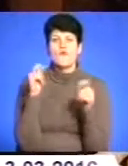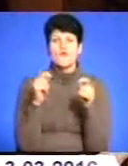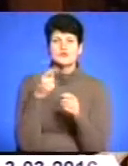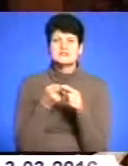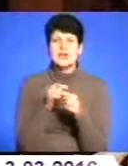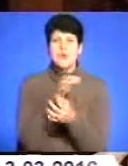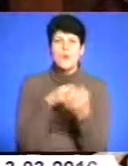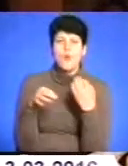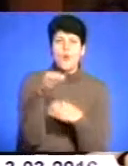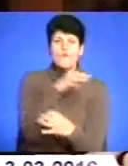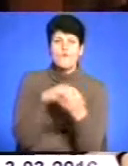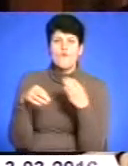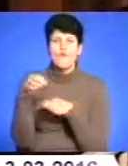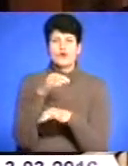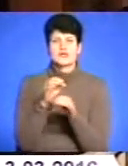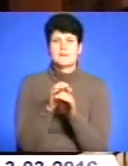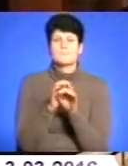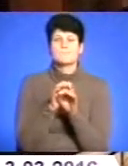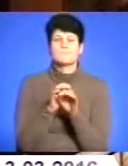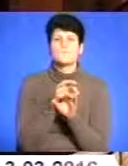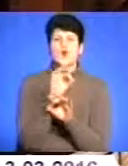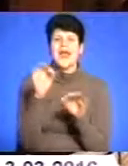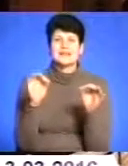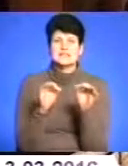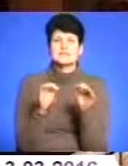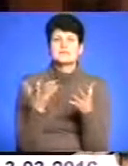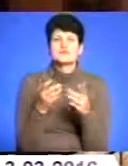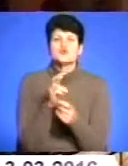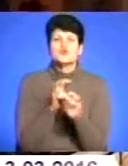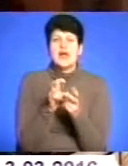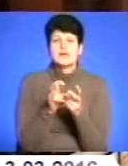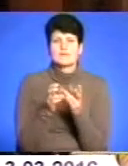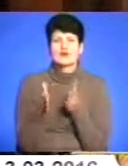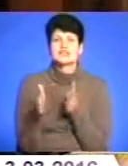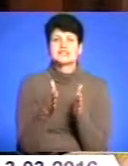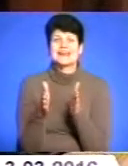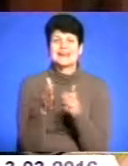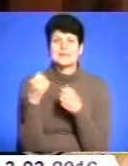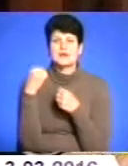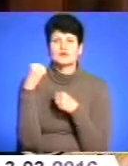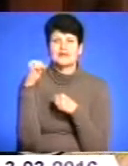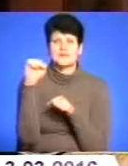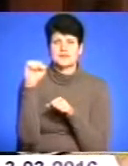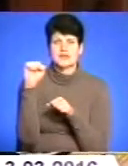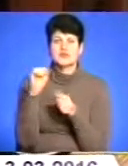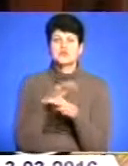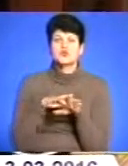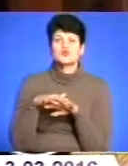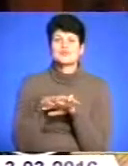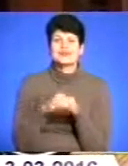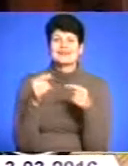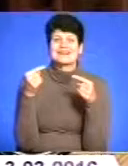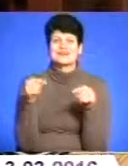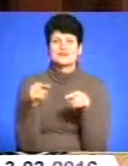проєктів, за допомогою яких ми шукаємо шляхи подолання таких суспільних кризових явищ, як